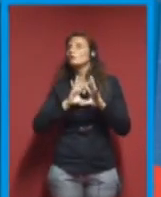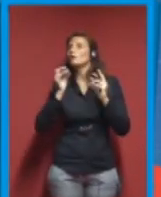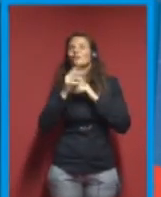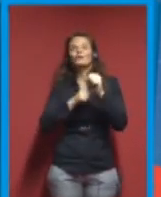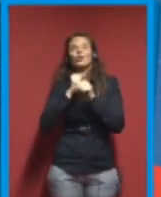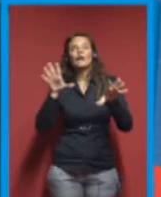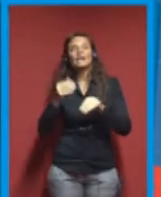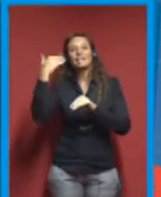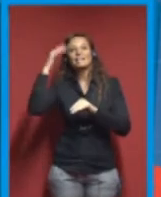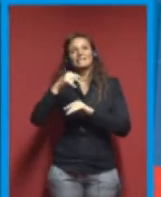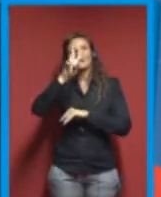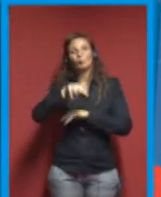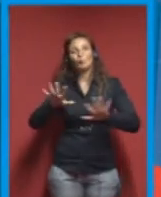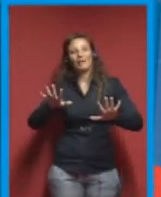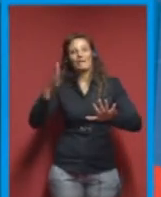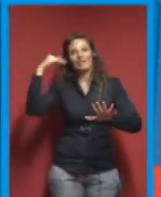2010.